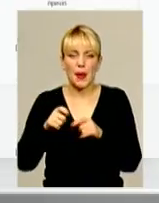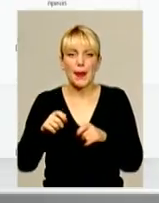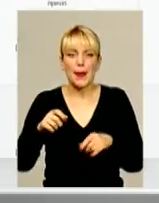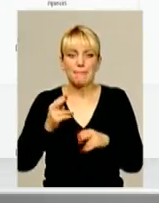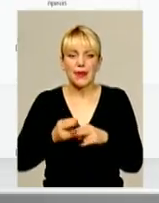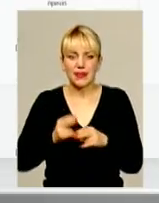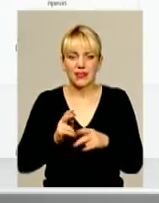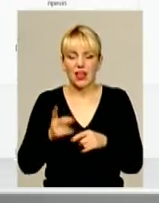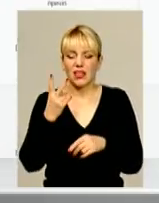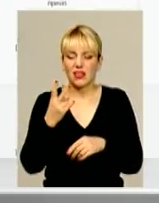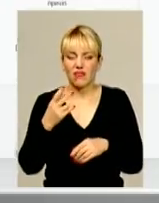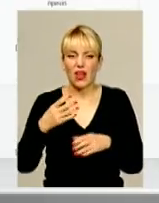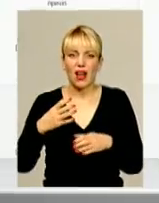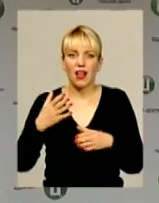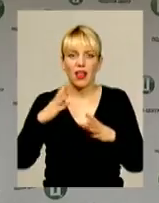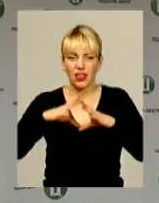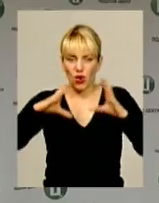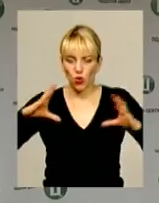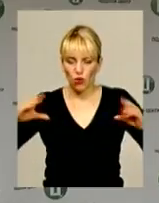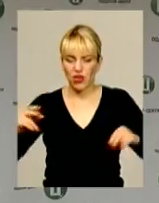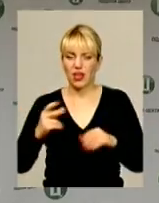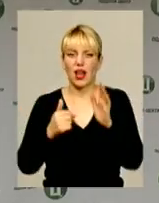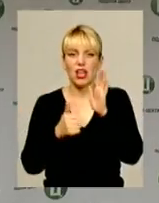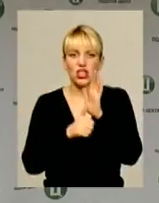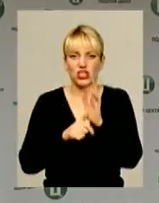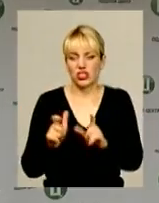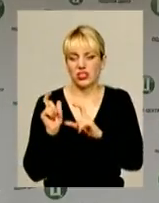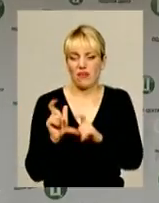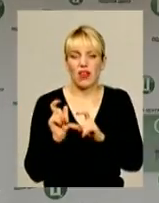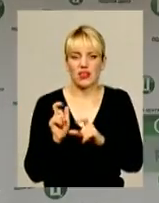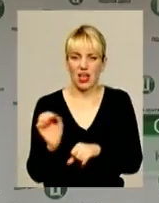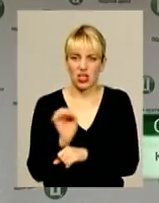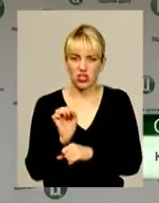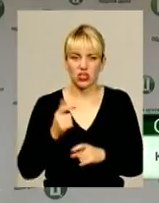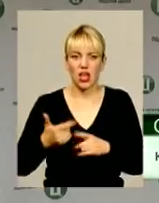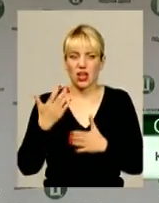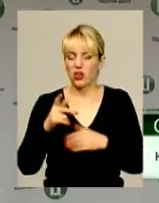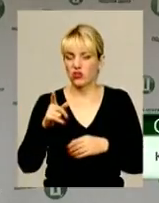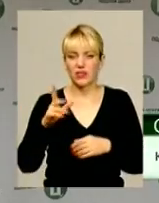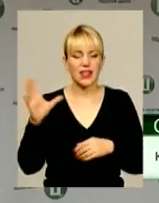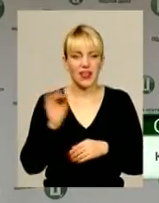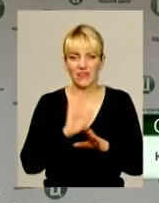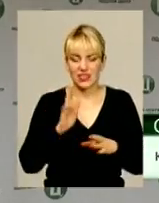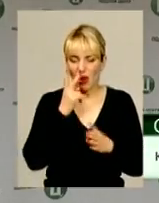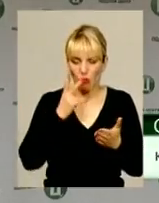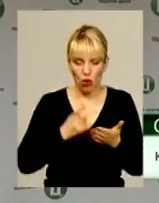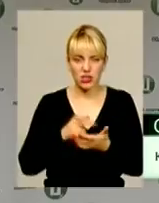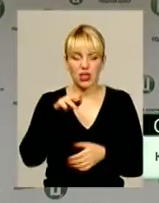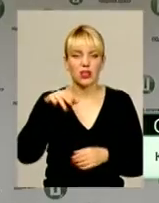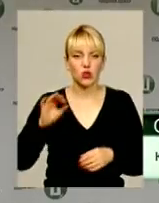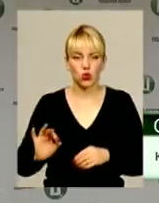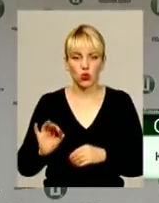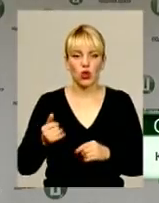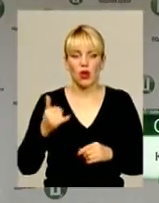вантажівки та 6 причепів. Я думаю, що вони зараз показали, якщо не все, то майже все. Якщо не показали, то